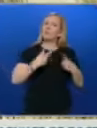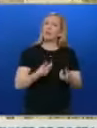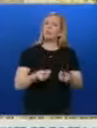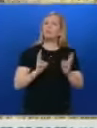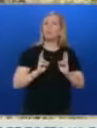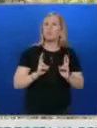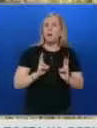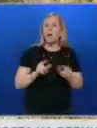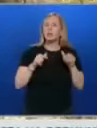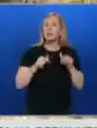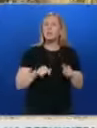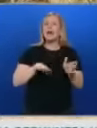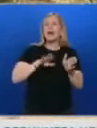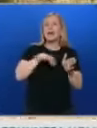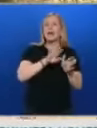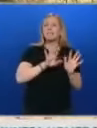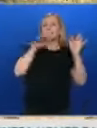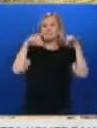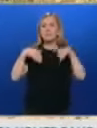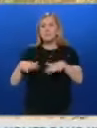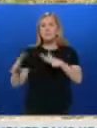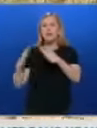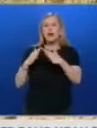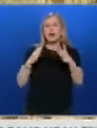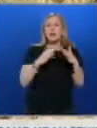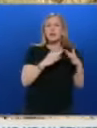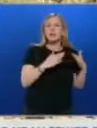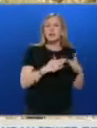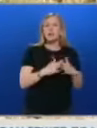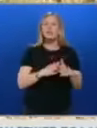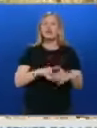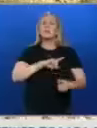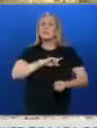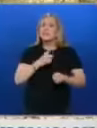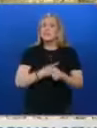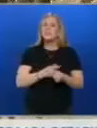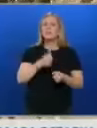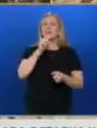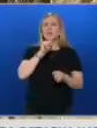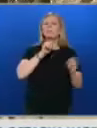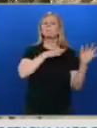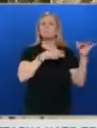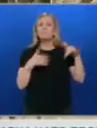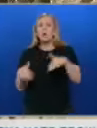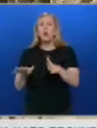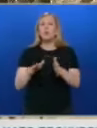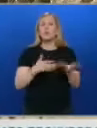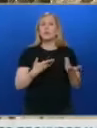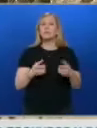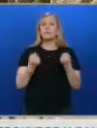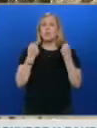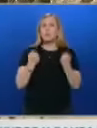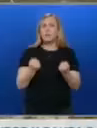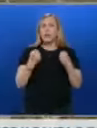на водни къщи и повечето дворове край нея. Предушлите и води са били толкова силни, че са отнесли няколко тонен бетонен мост.